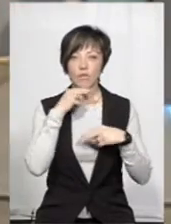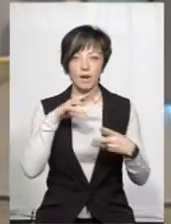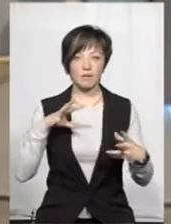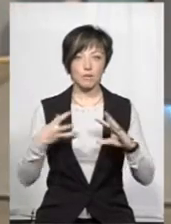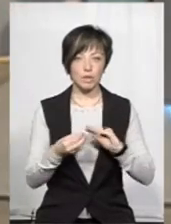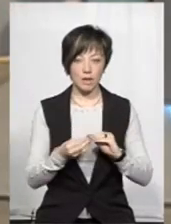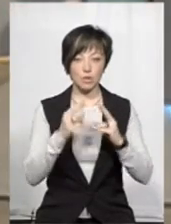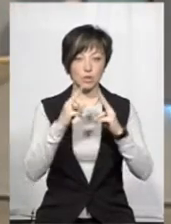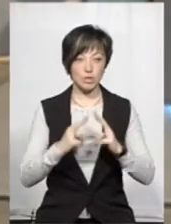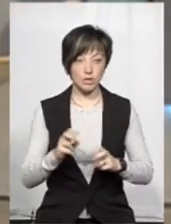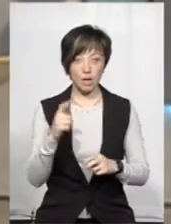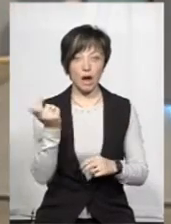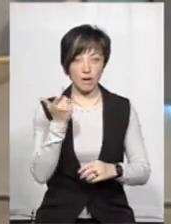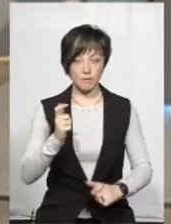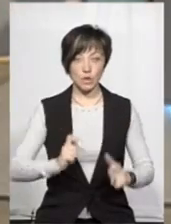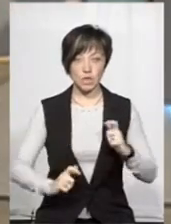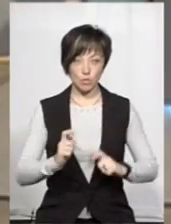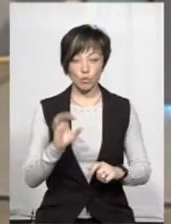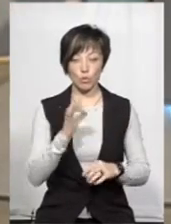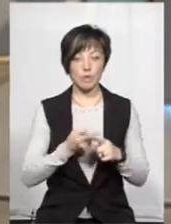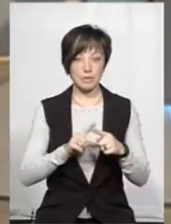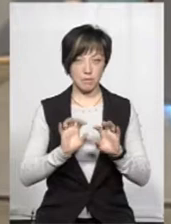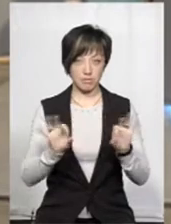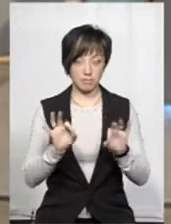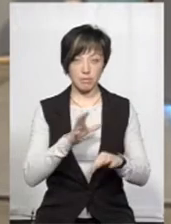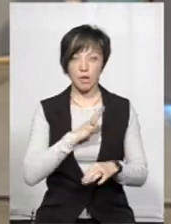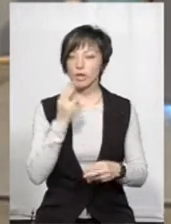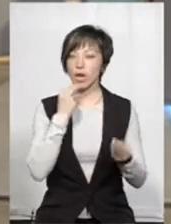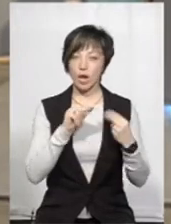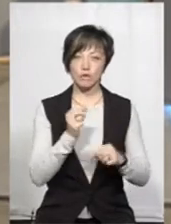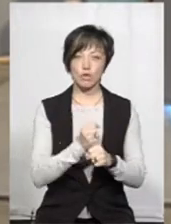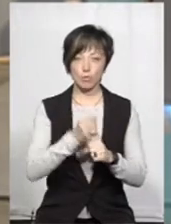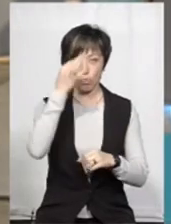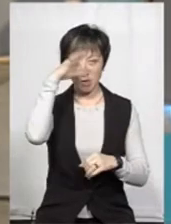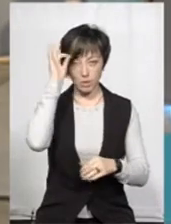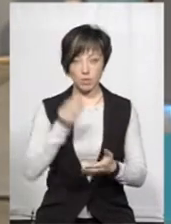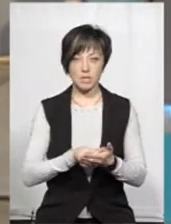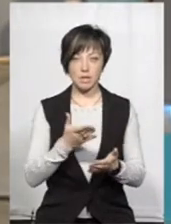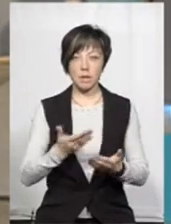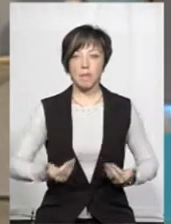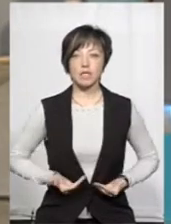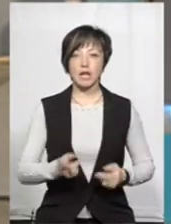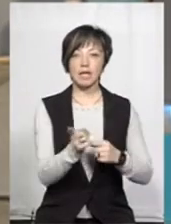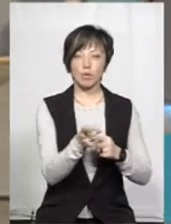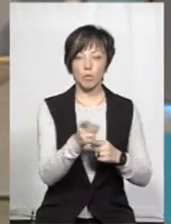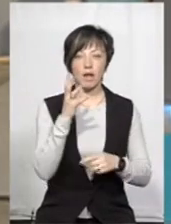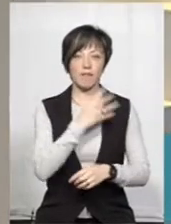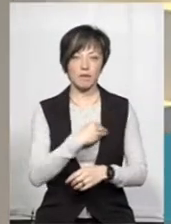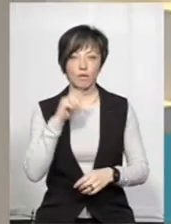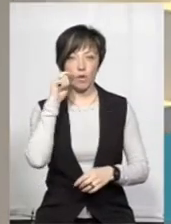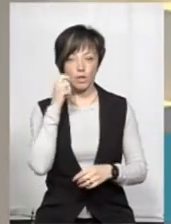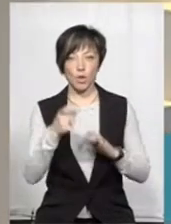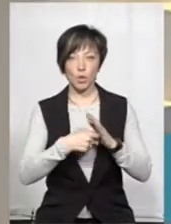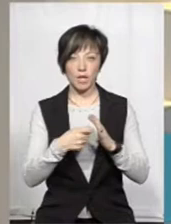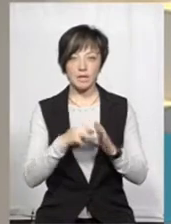у результатах того ж дослідження Харківського інституту, про яке вже згадували, найкращу роботу поліцейських оцінили мешканці Тернопільської, Львівської,